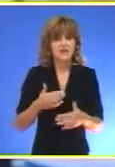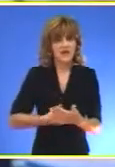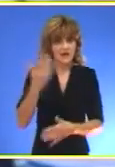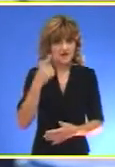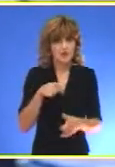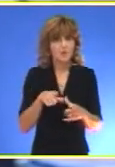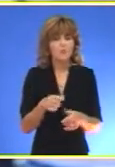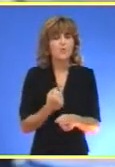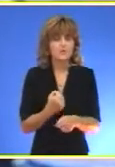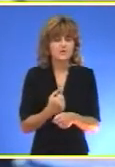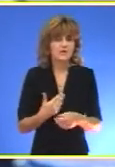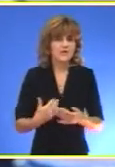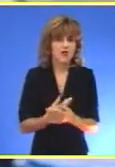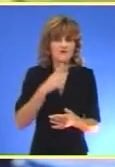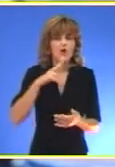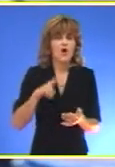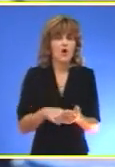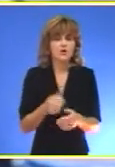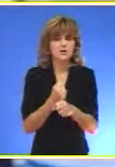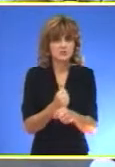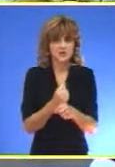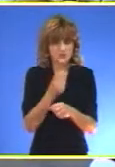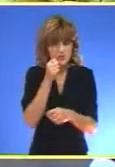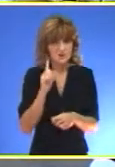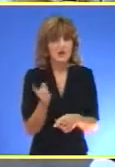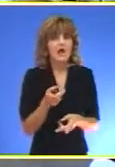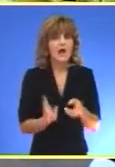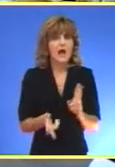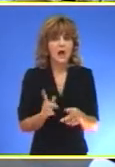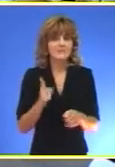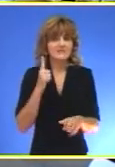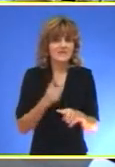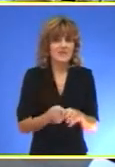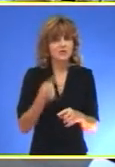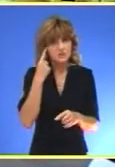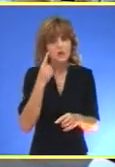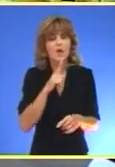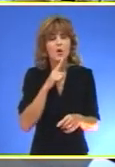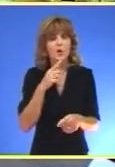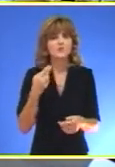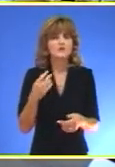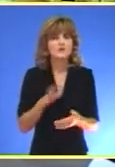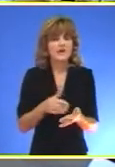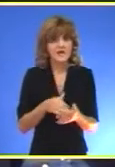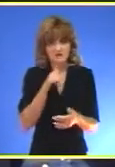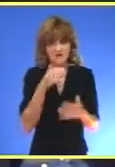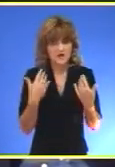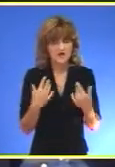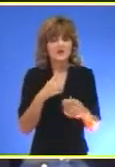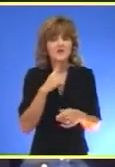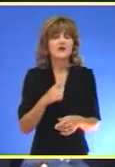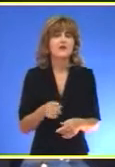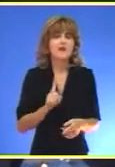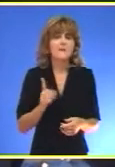U toku je izrada nove odluke O zaštiti životne sredine Kako bi se tačno znalo Ko su zagađivači I kako više ne bi došlo Do